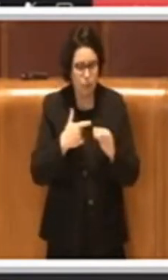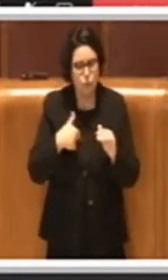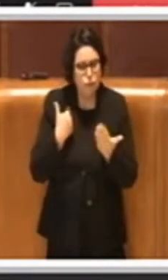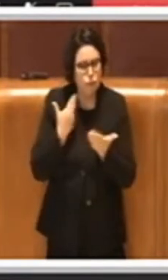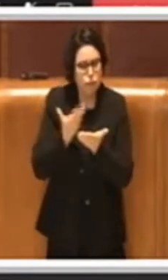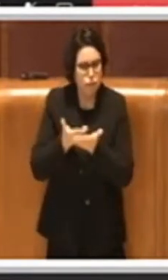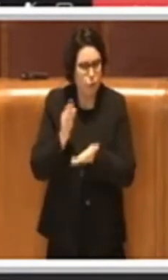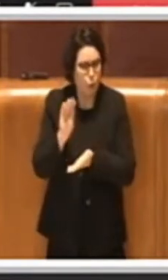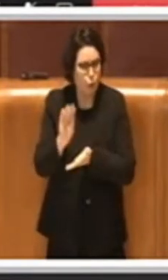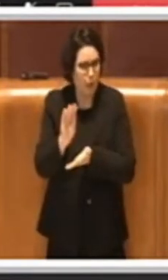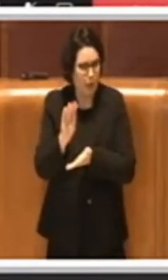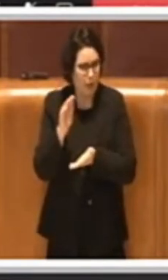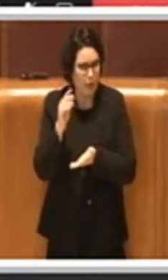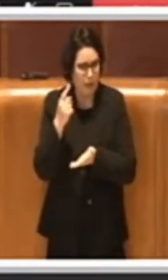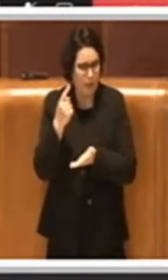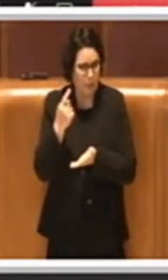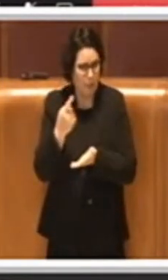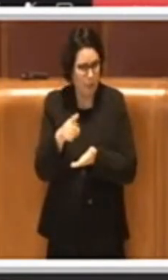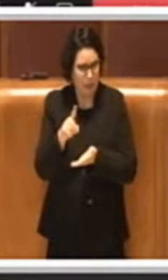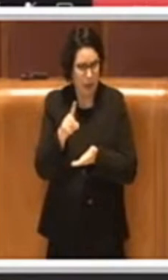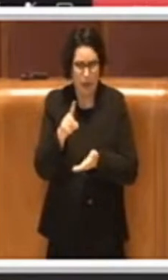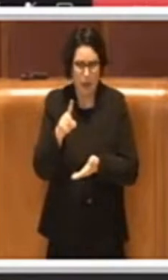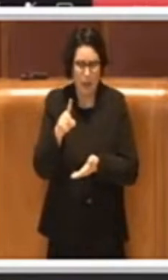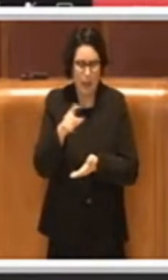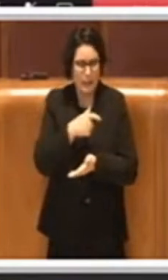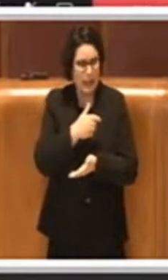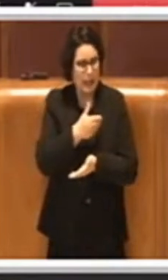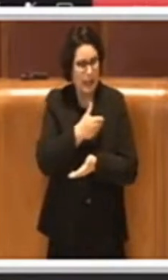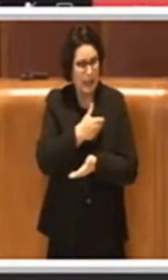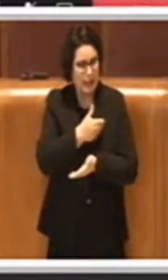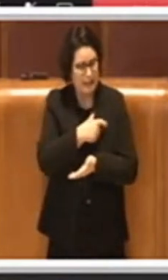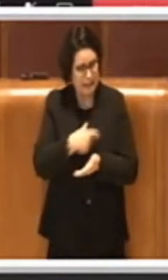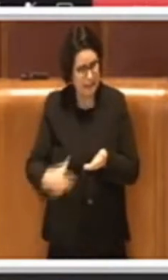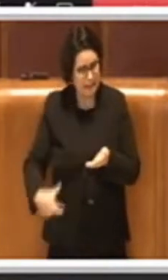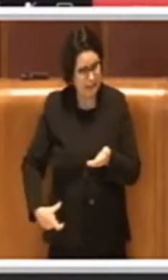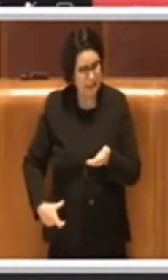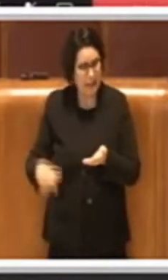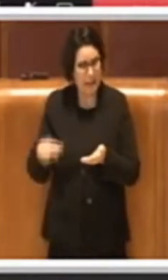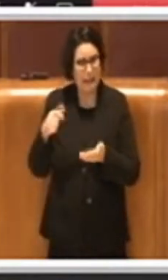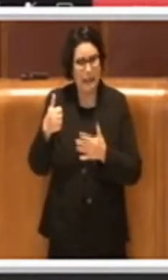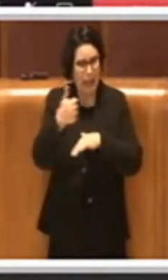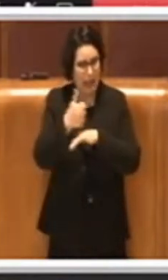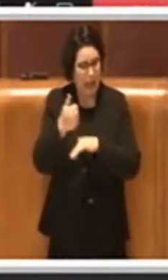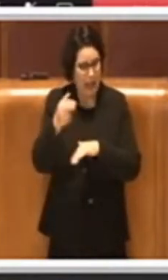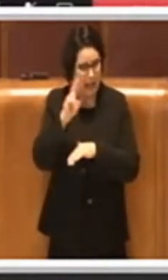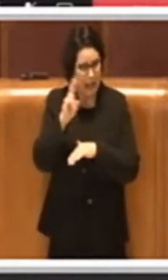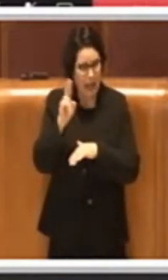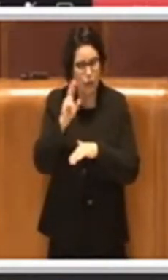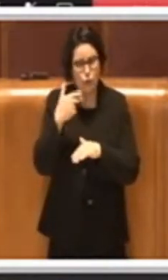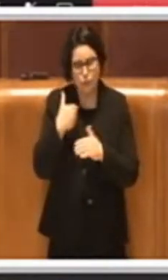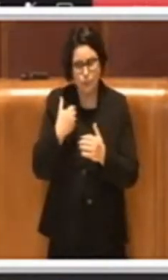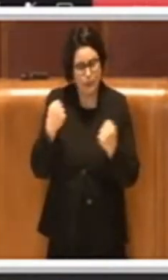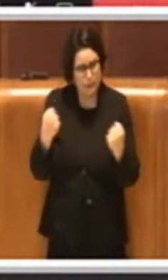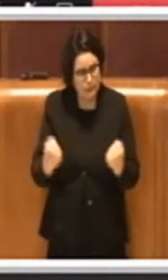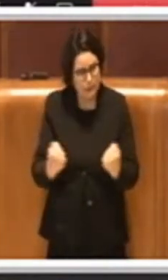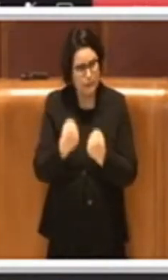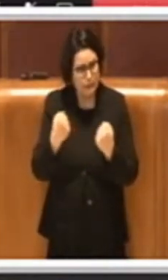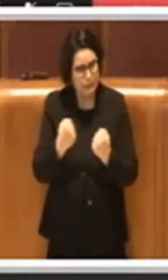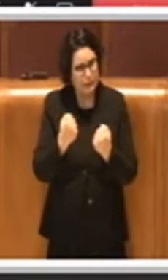dispositivo al Sindaco della Giunta di farsi promotori al Parlamento italiano proprio per